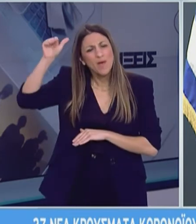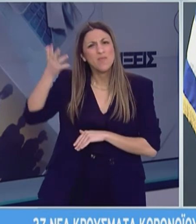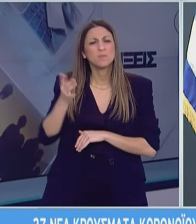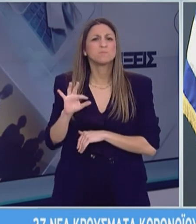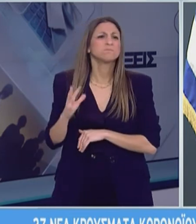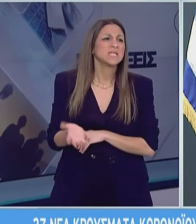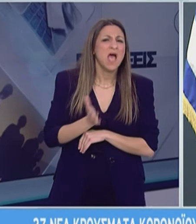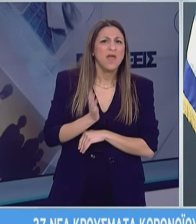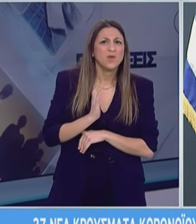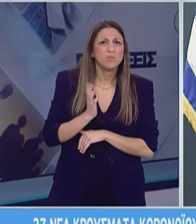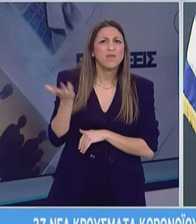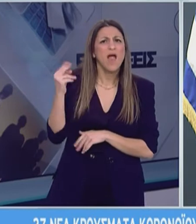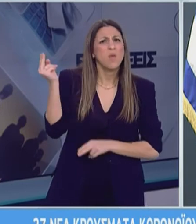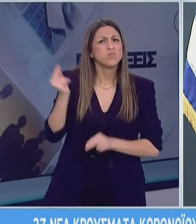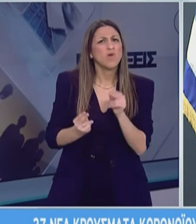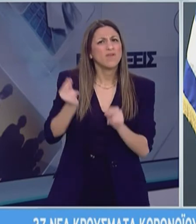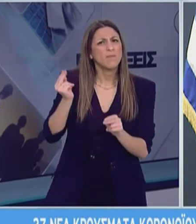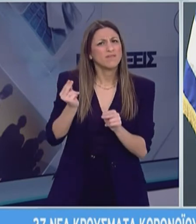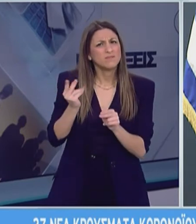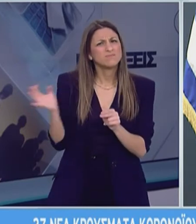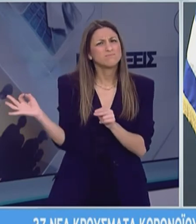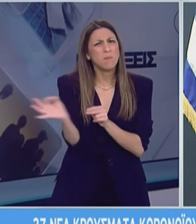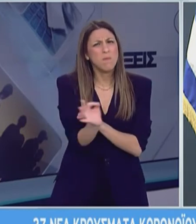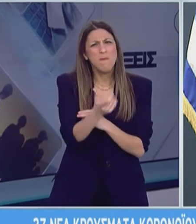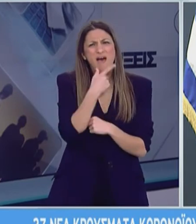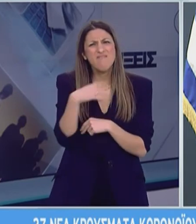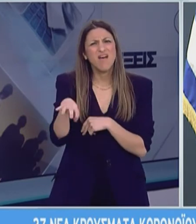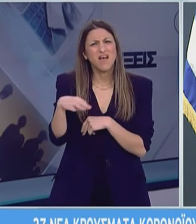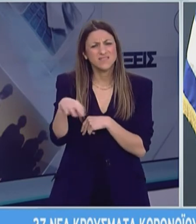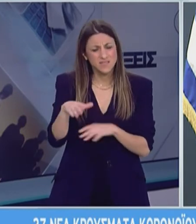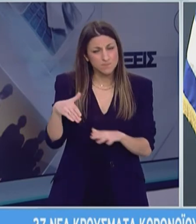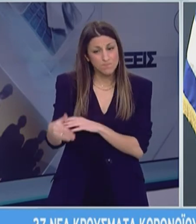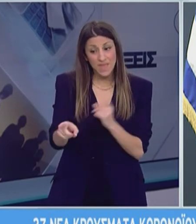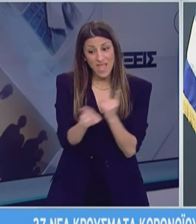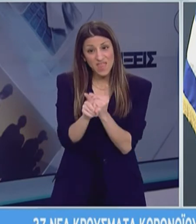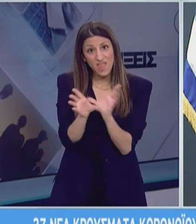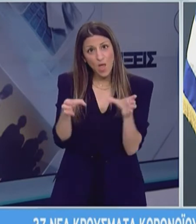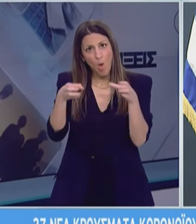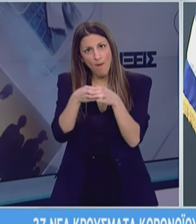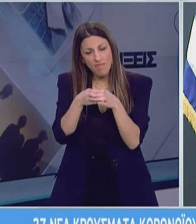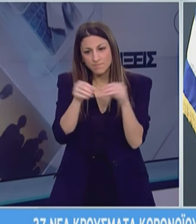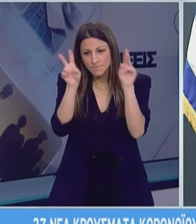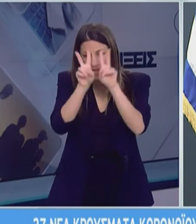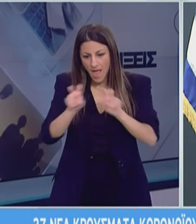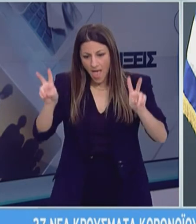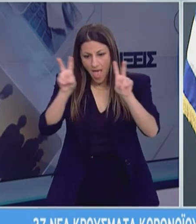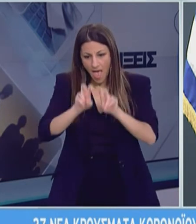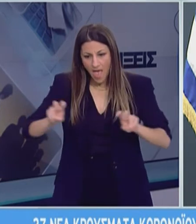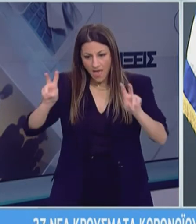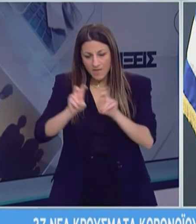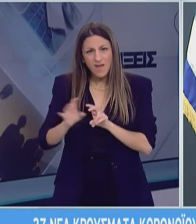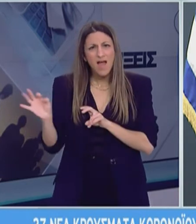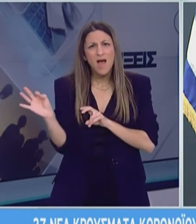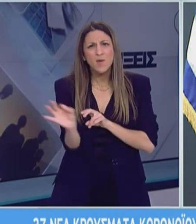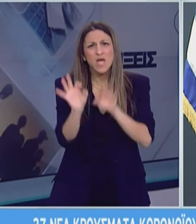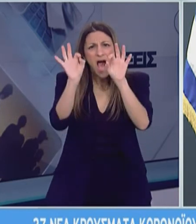ή ανθρώπους που νοσούν σοβαρά από τις ιώσεις. Ελληνική ερευνητική ομάδα ήδη μελετά τις επιπτώσεις του ιού σε κάποια από αυτά τα